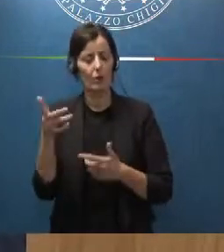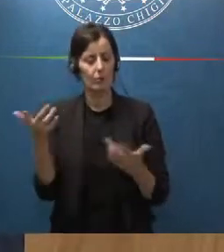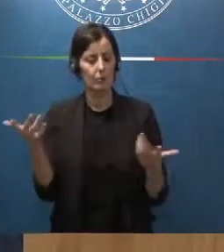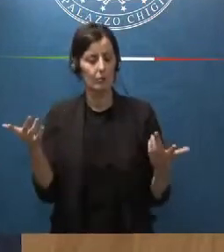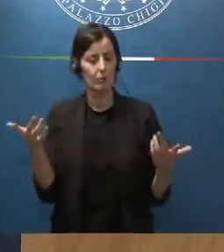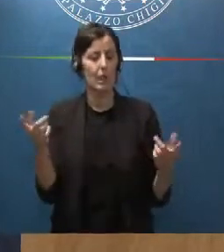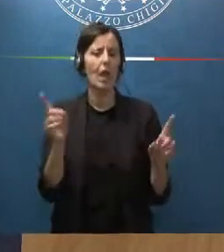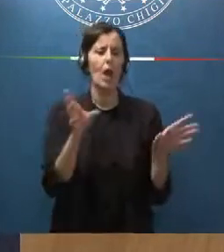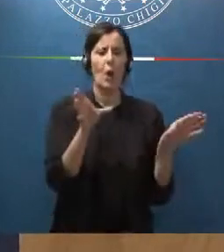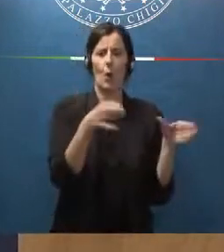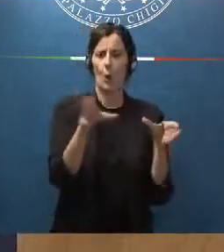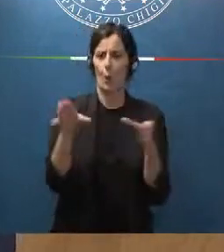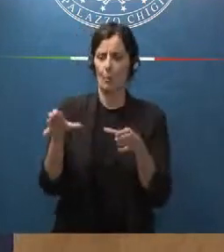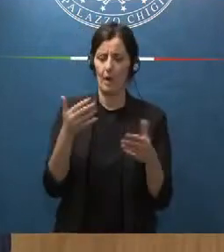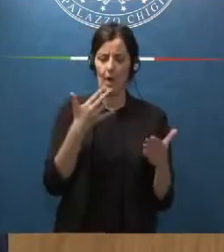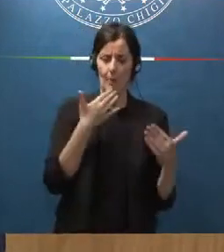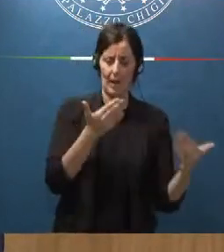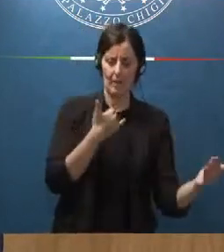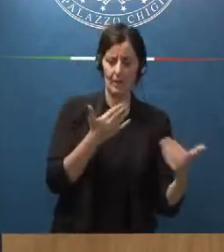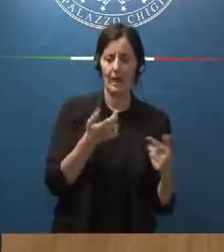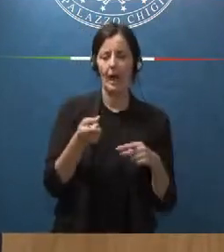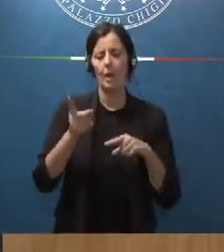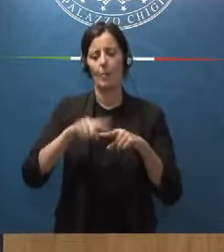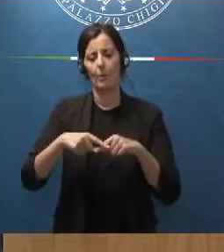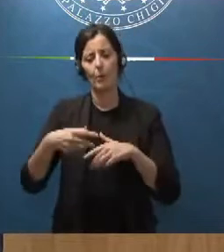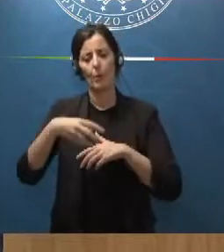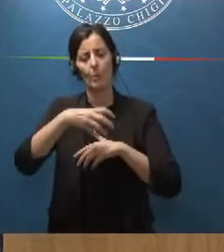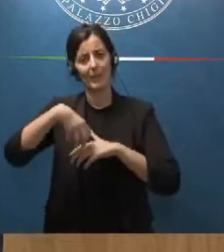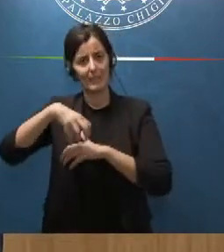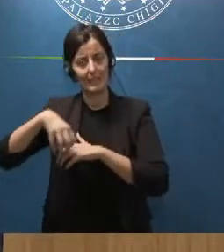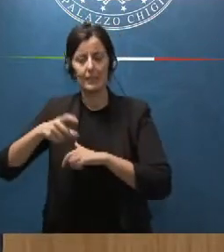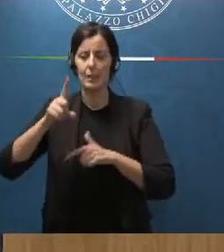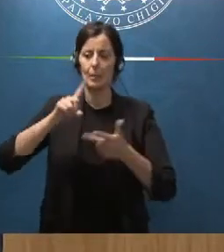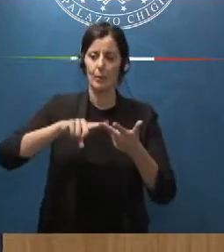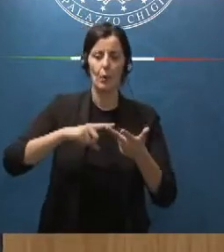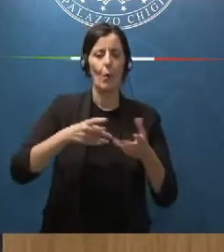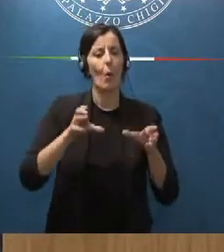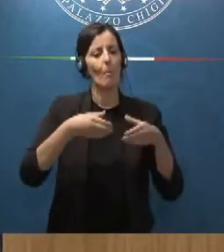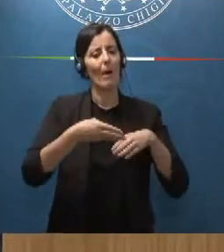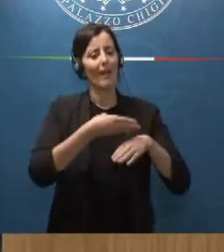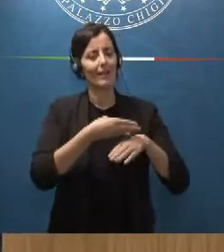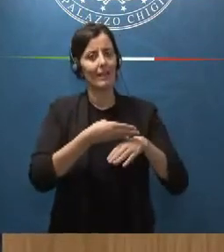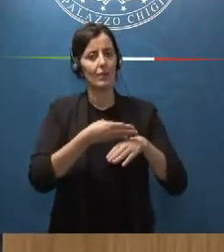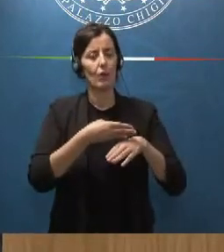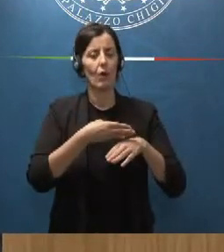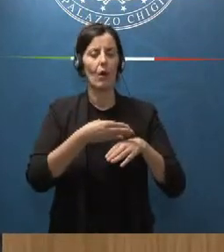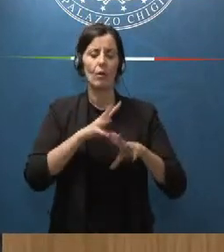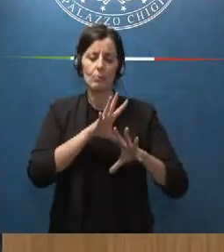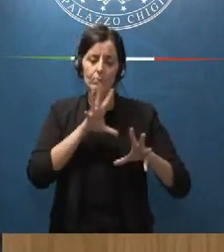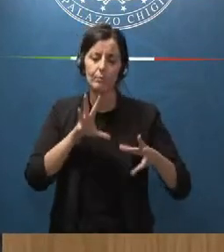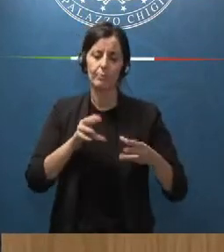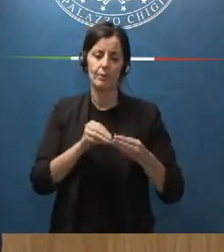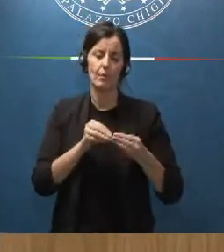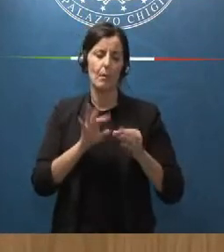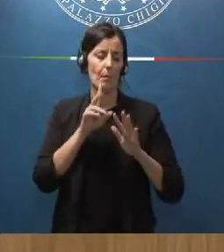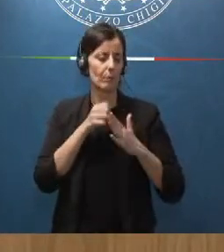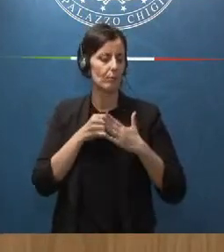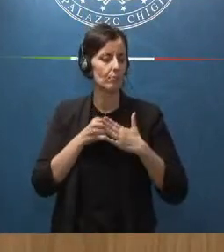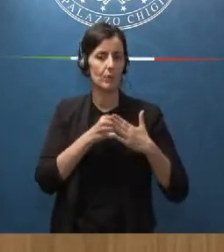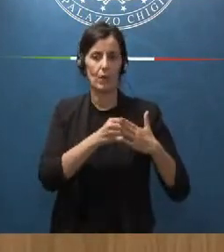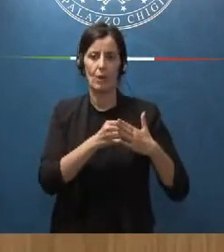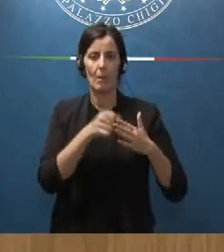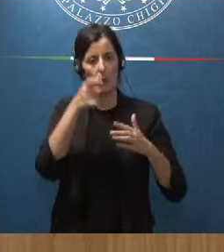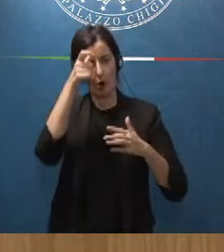i gruppi parlamentari sia i ministri sia il partito nel suo complesso continuerà a sostenere con convinzione